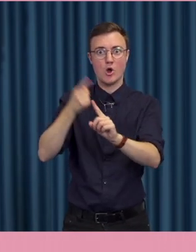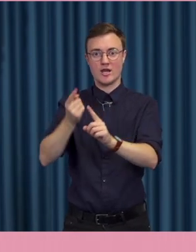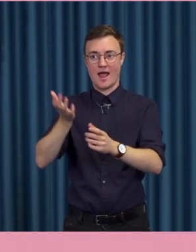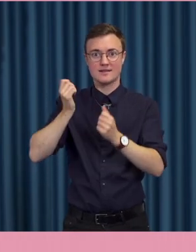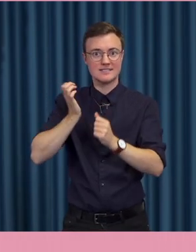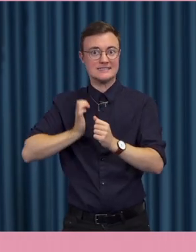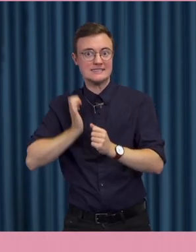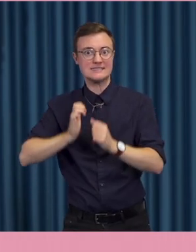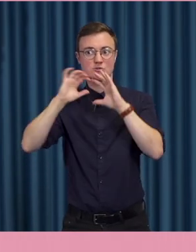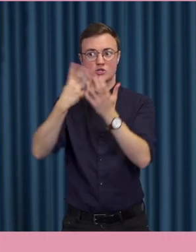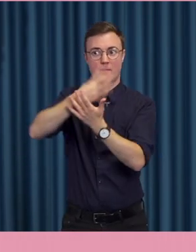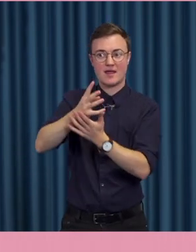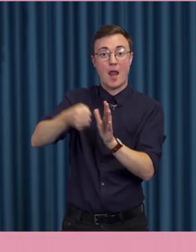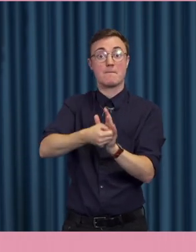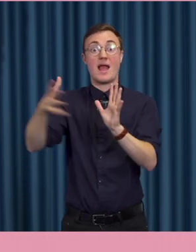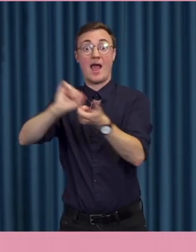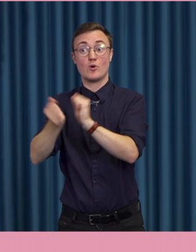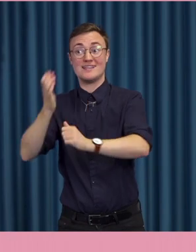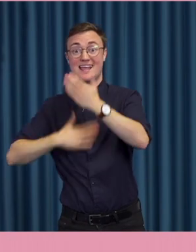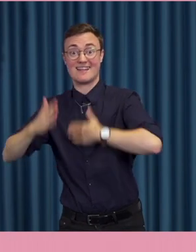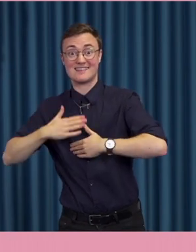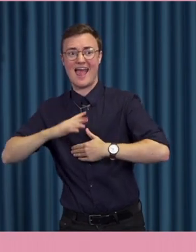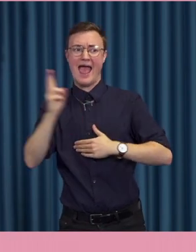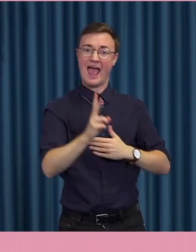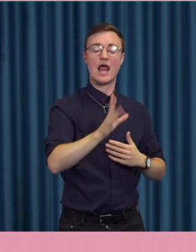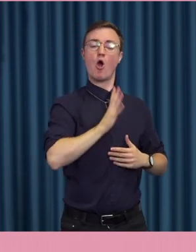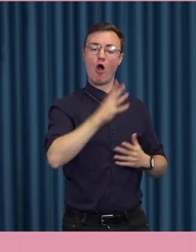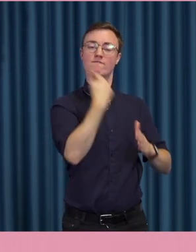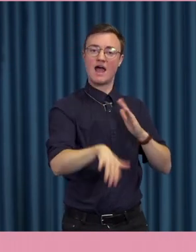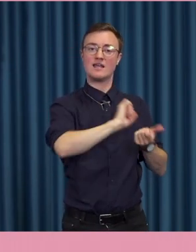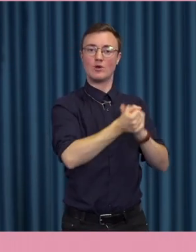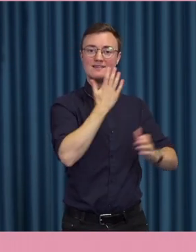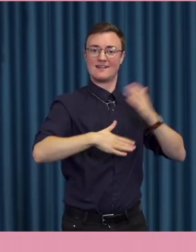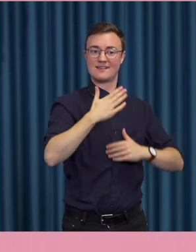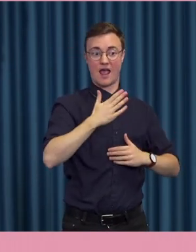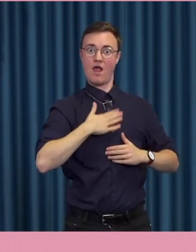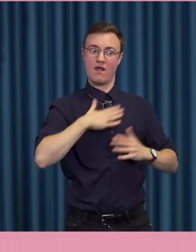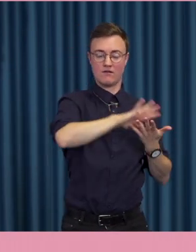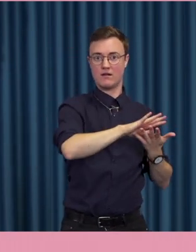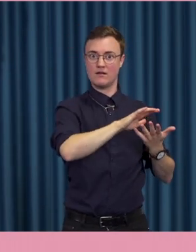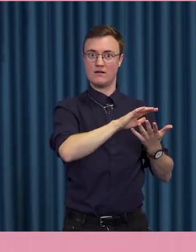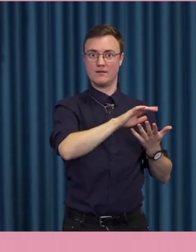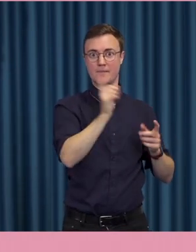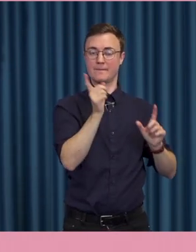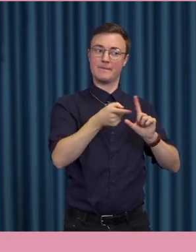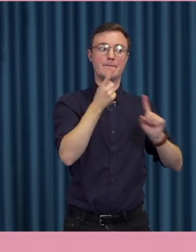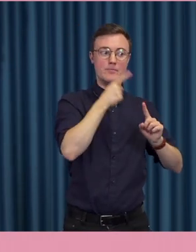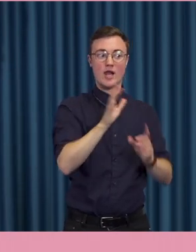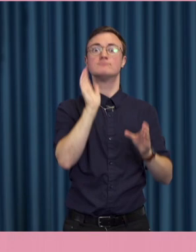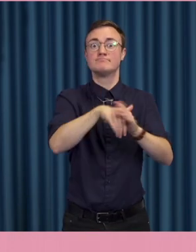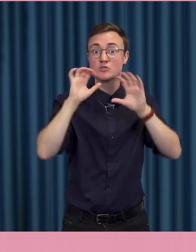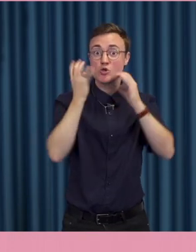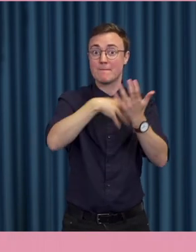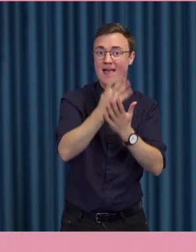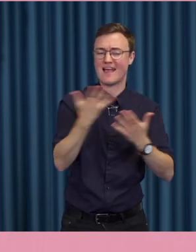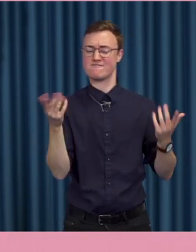vara på sociala medier eller är det de intresserade som söker sig dit? Mycket talar till exempel för det senare. Ens intressen avgör till